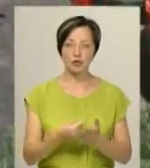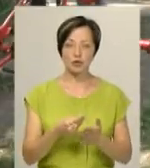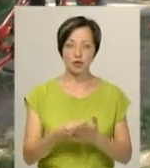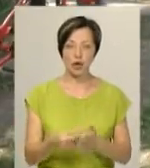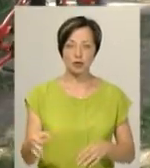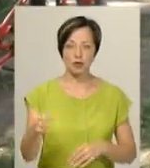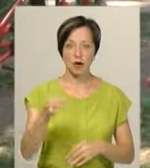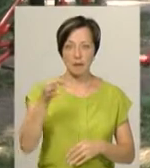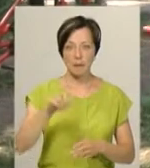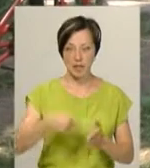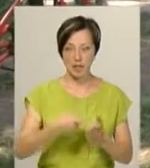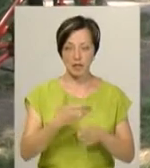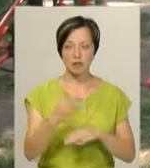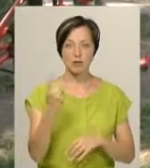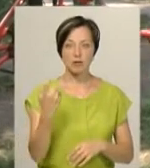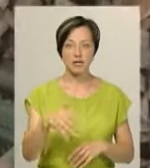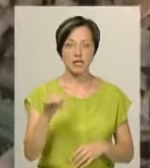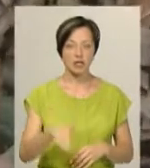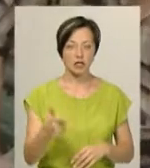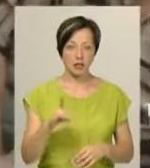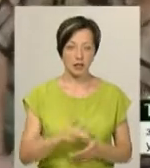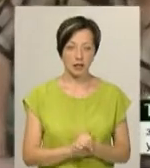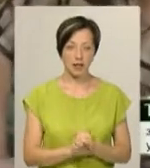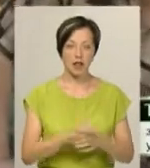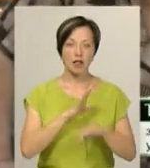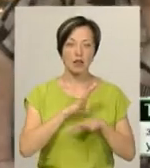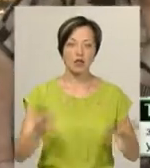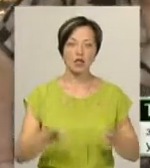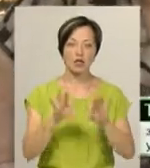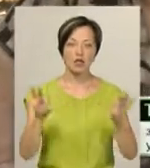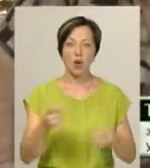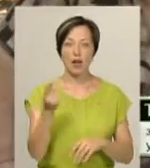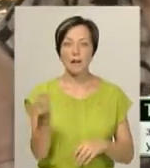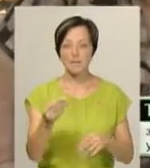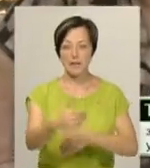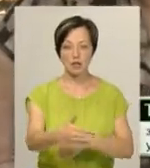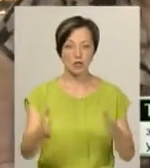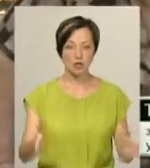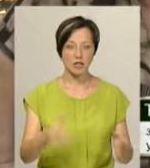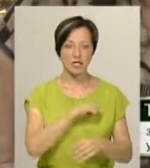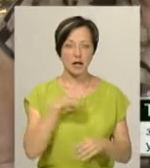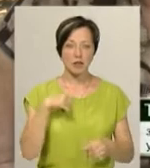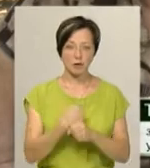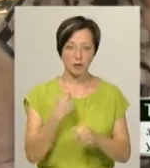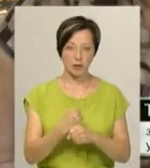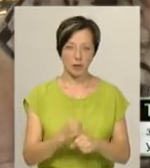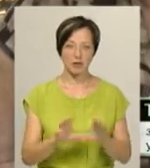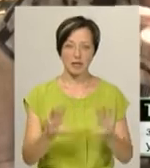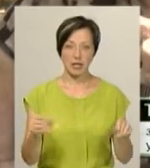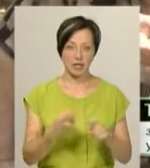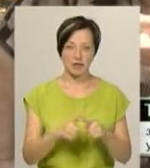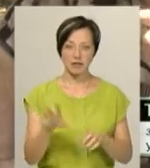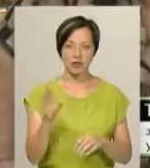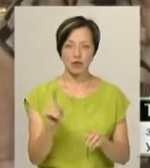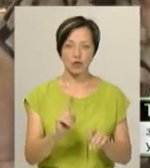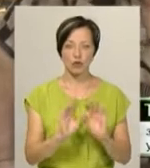Хмельницького витратили 150 тисяч гривень. Не було нічого, одна пісочниця, і то були своїми руками, збили там, і все, і це все,